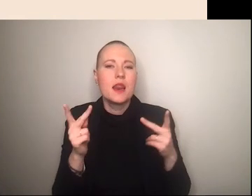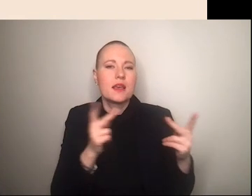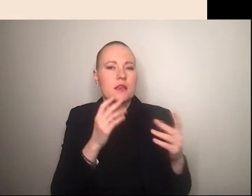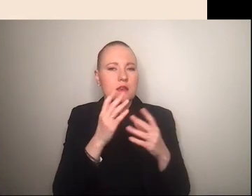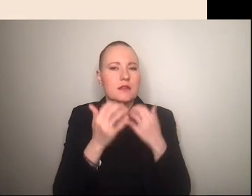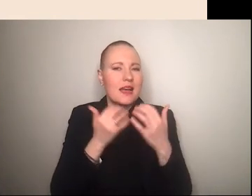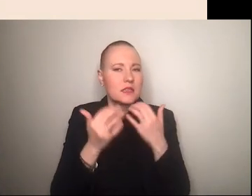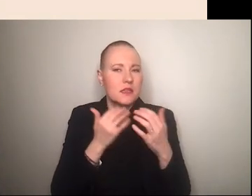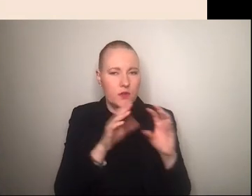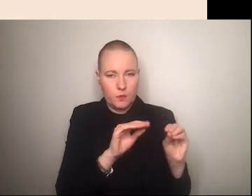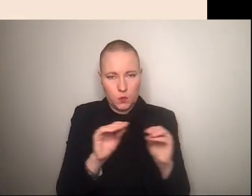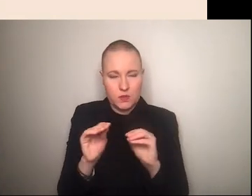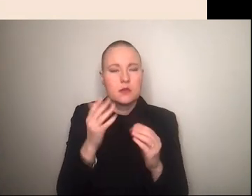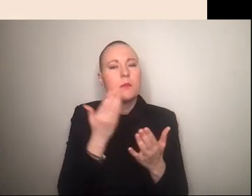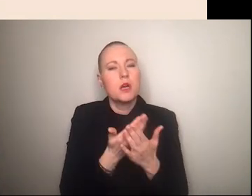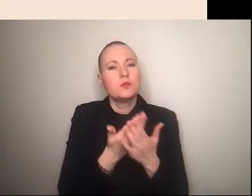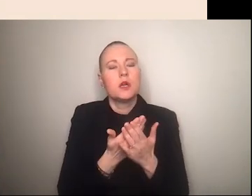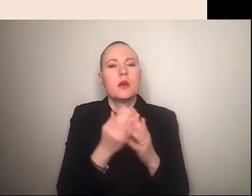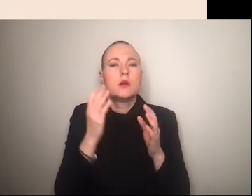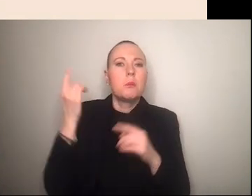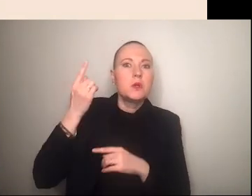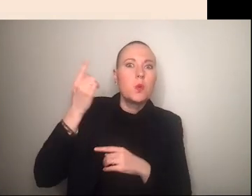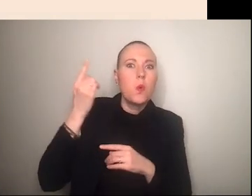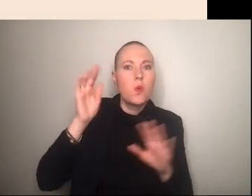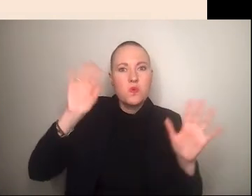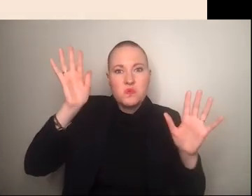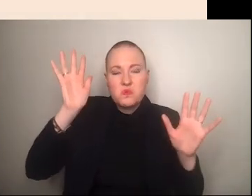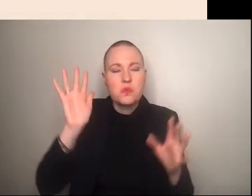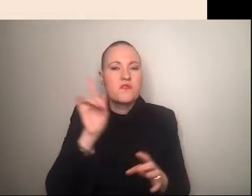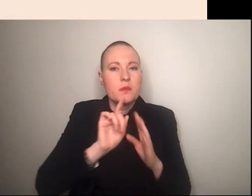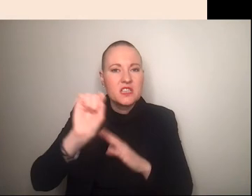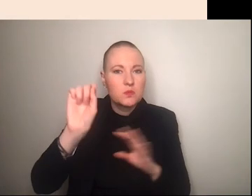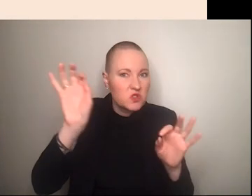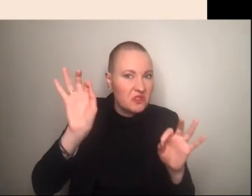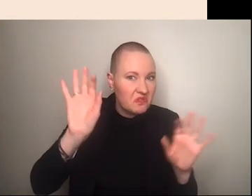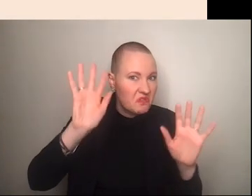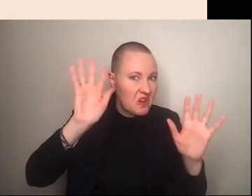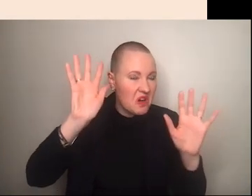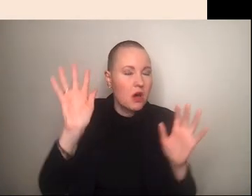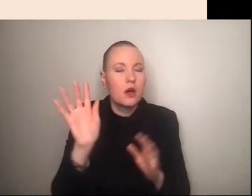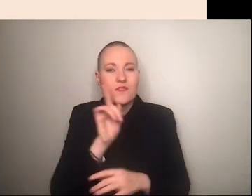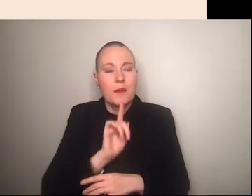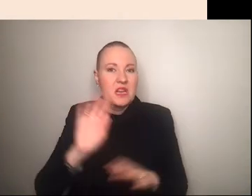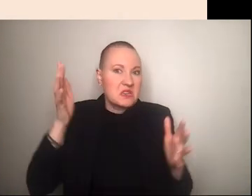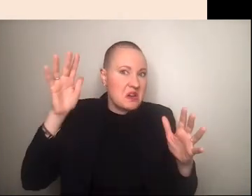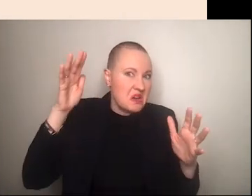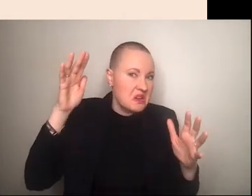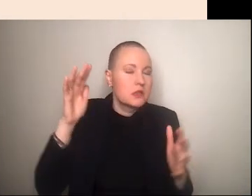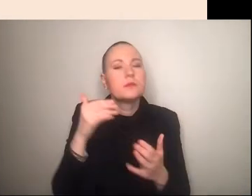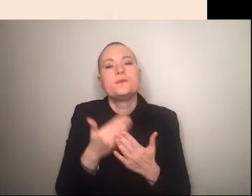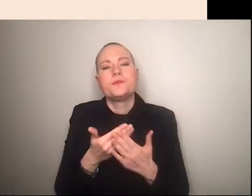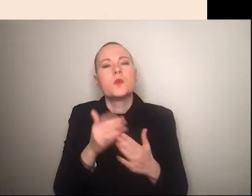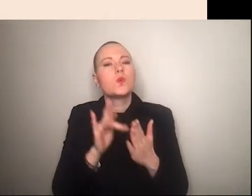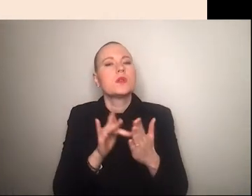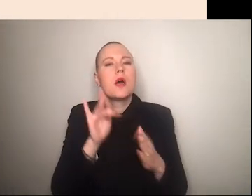beispiel eben das bedrohungsszenario dass der feminismus eine gefahr wäre für frauen und weiblichkeit weil antifeminismus ja eben